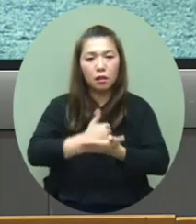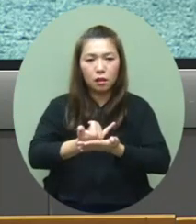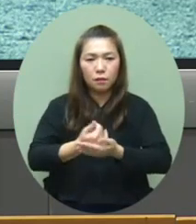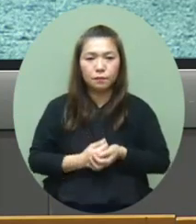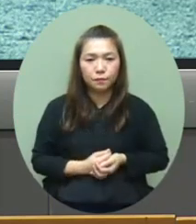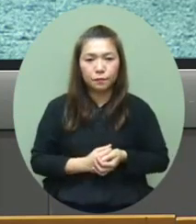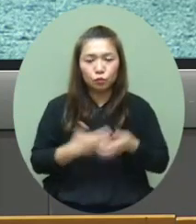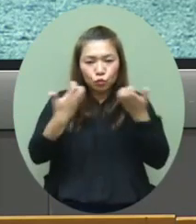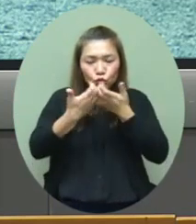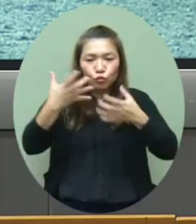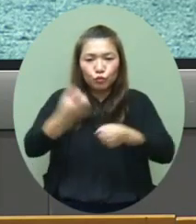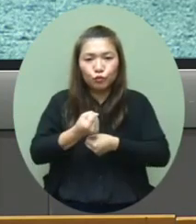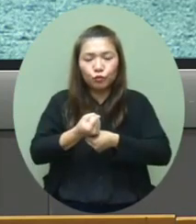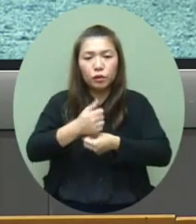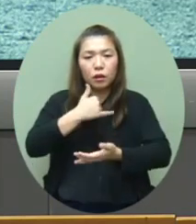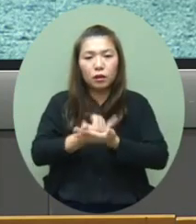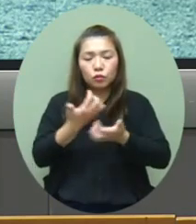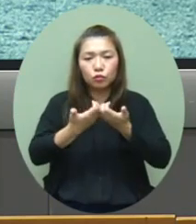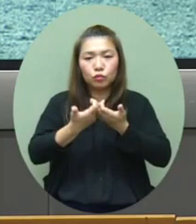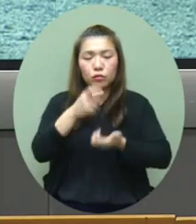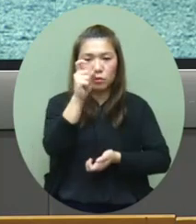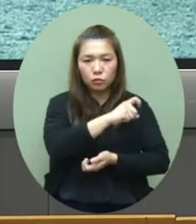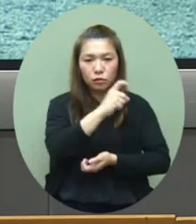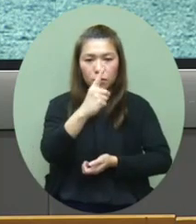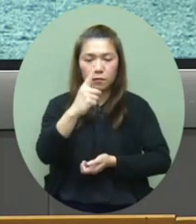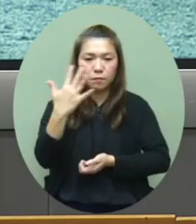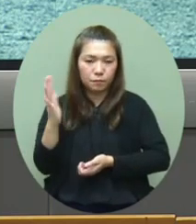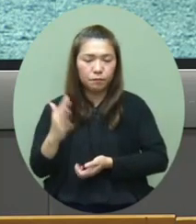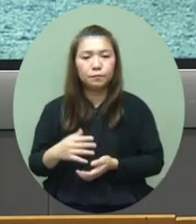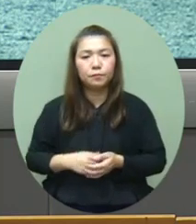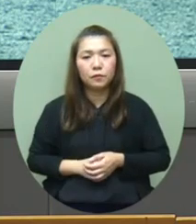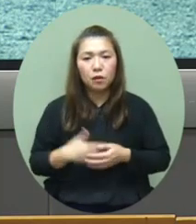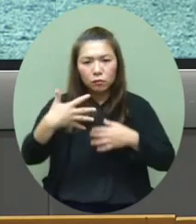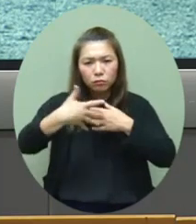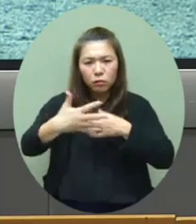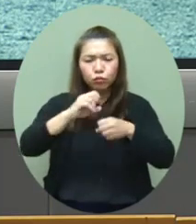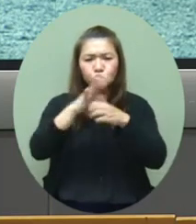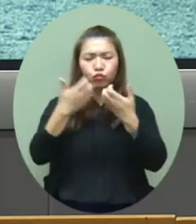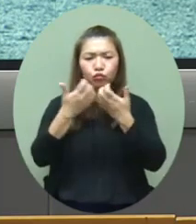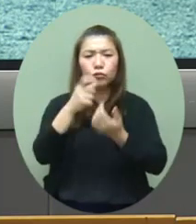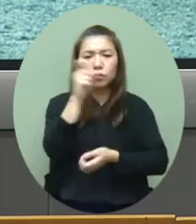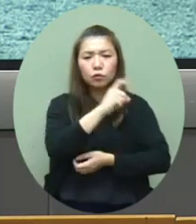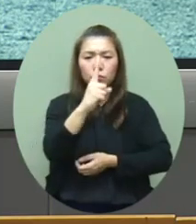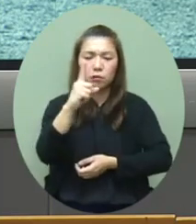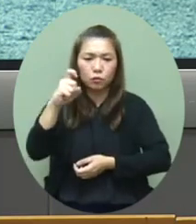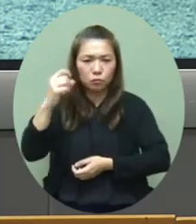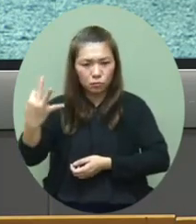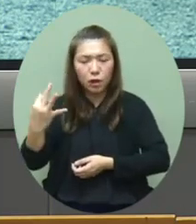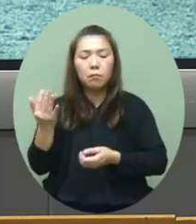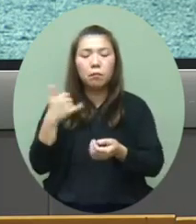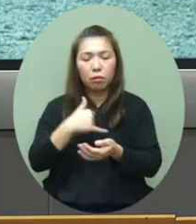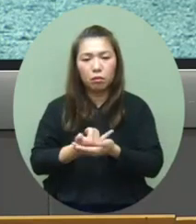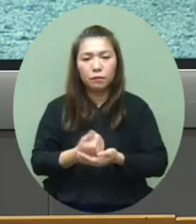案总数医管局情报个案是9115宗第五波总数是9193